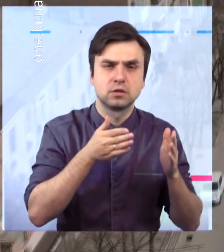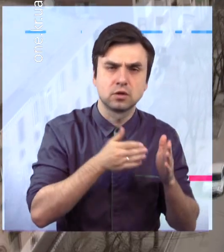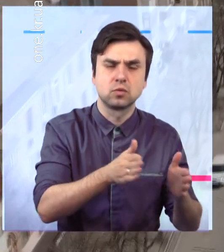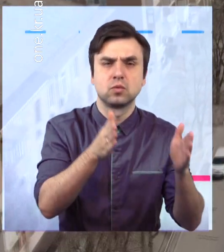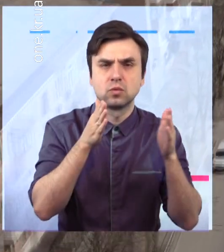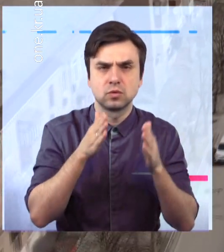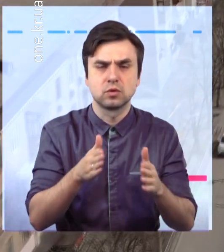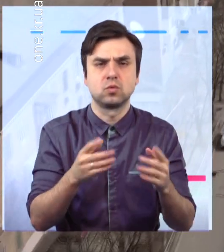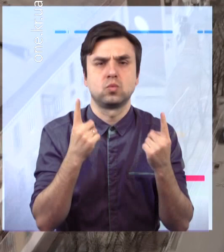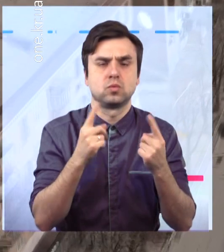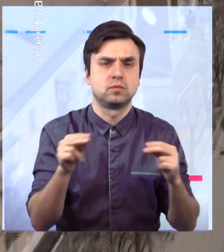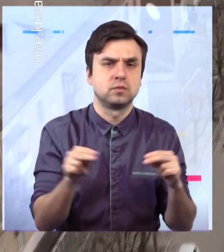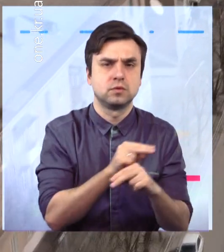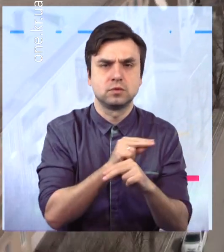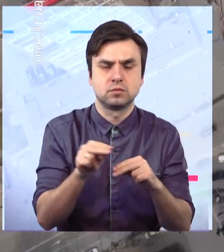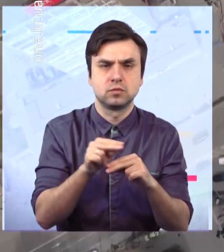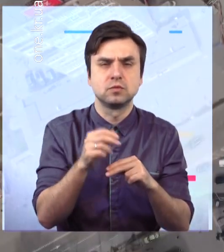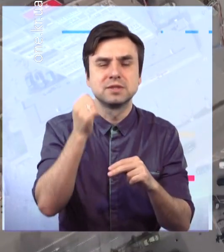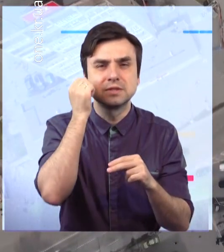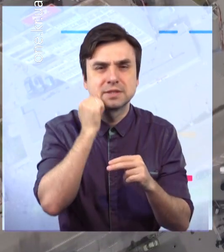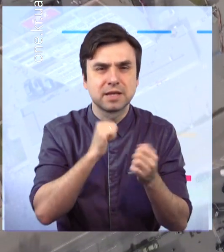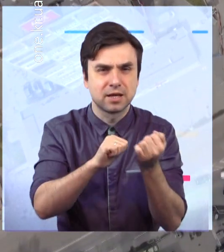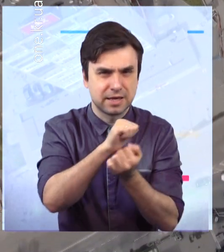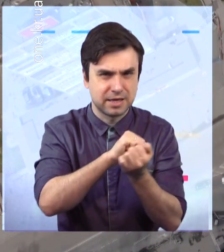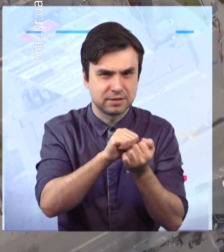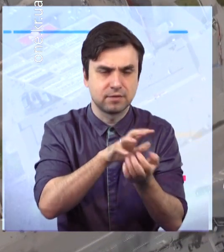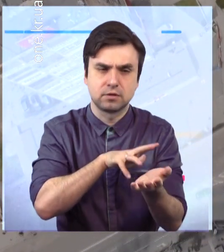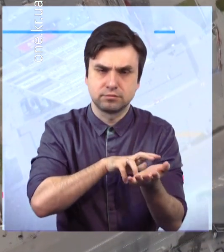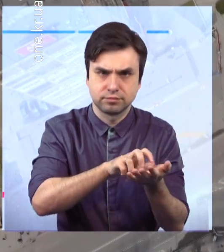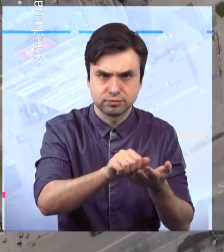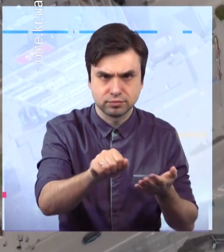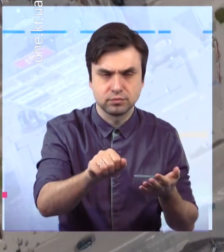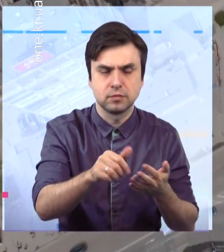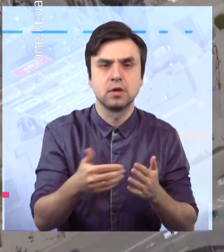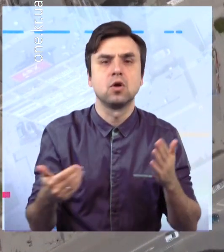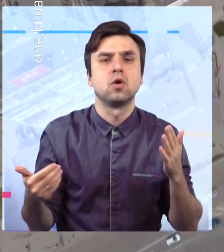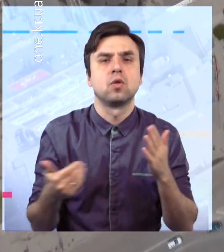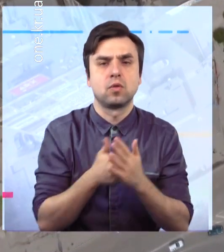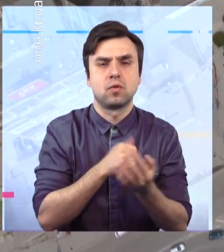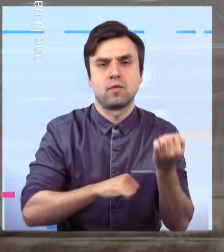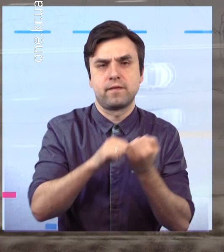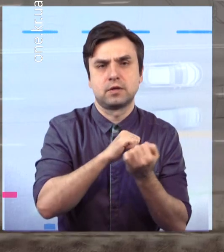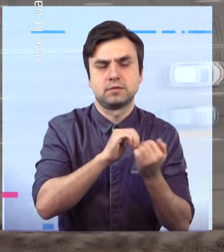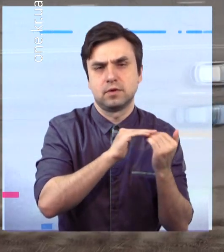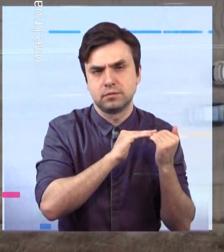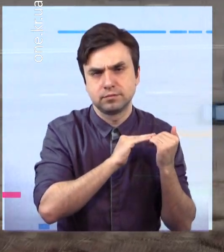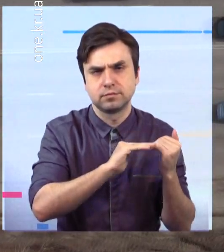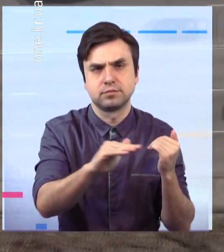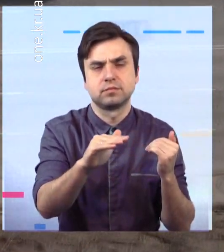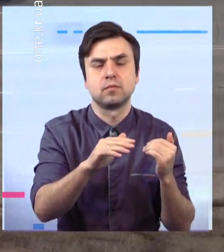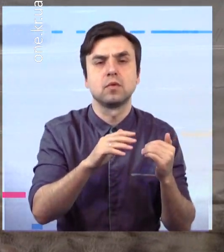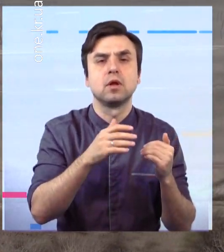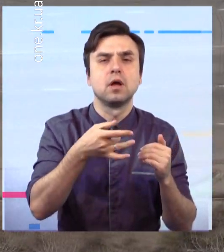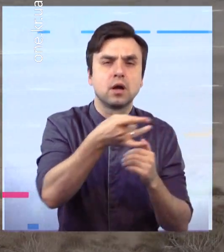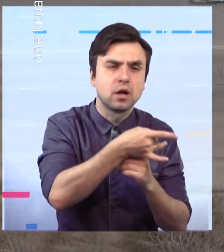розпочали під фрезу зі зняттям старого асфальту. За процесом укладки нового покриття робочими бригадами слідкуватимуть в кожному районі,